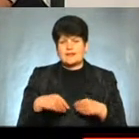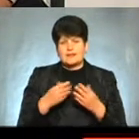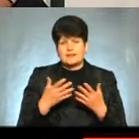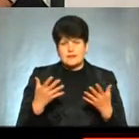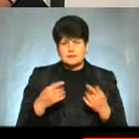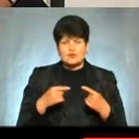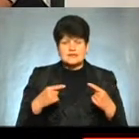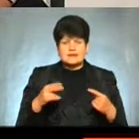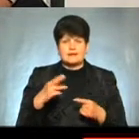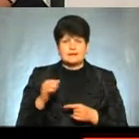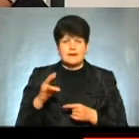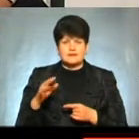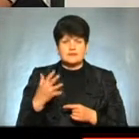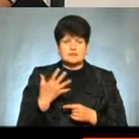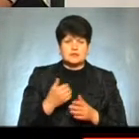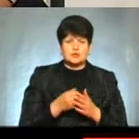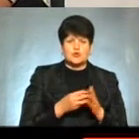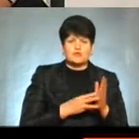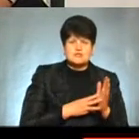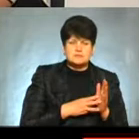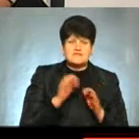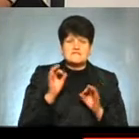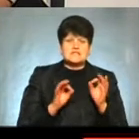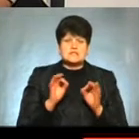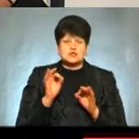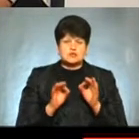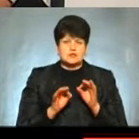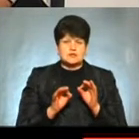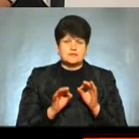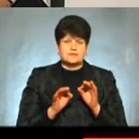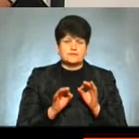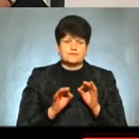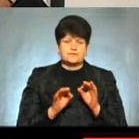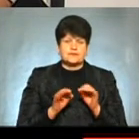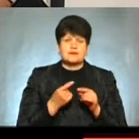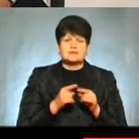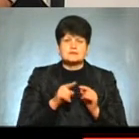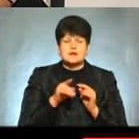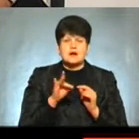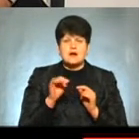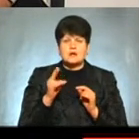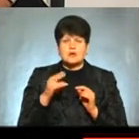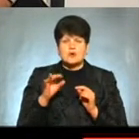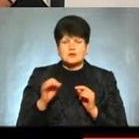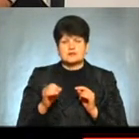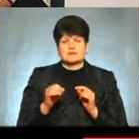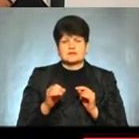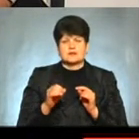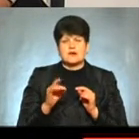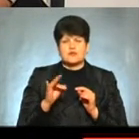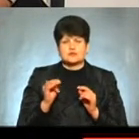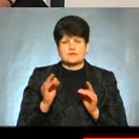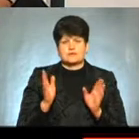5 до 8 тільки відсотків вилетіло оцих радіоактивних речовин у повітря